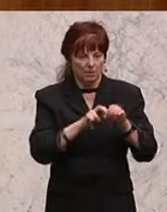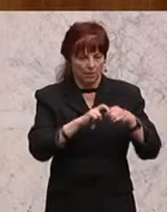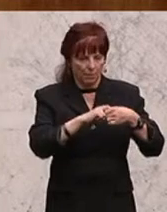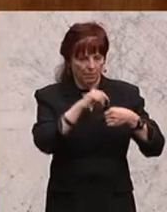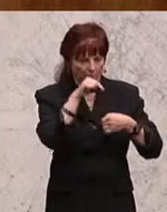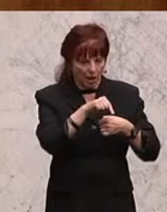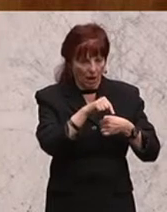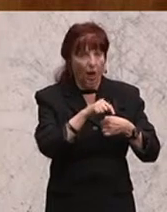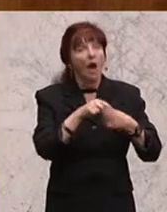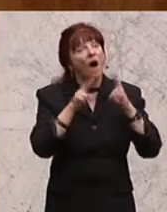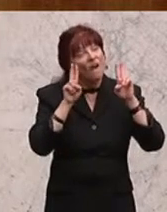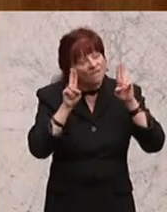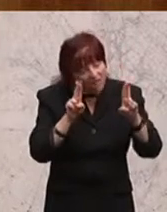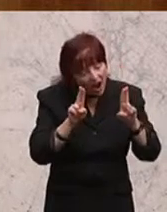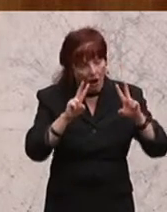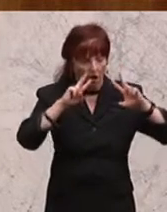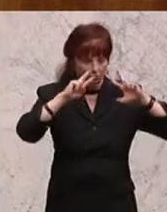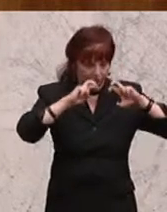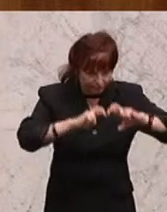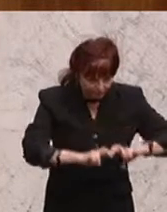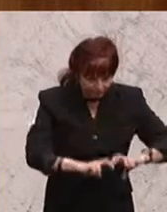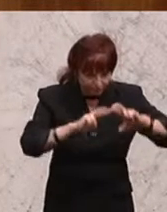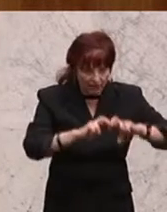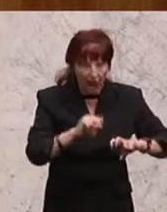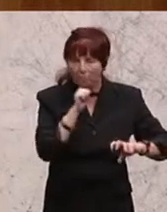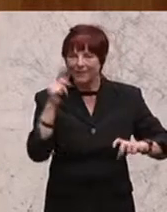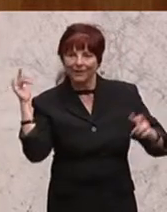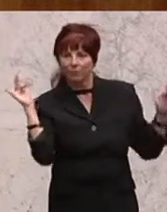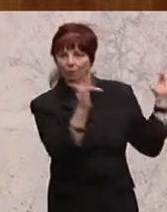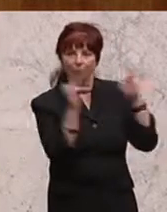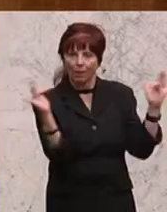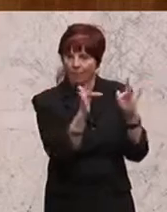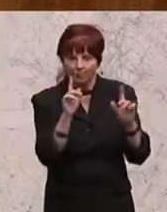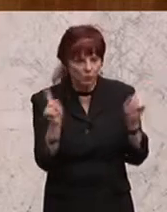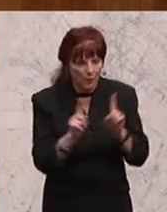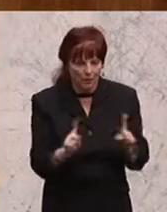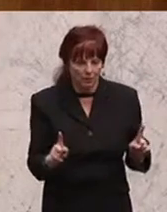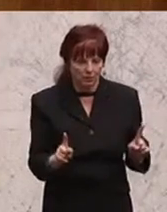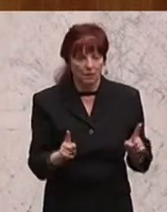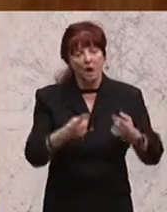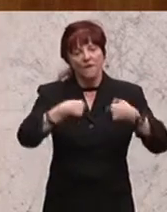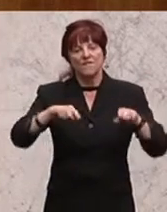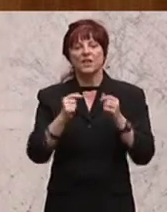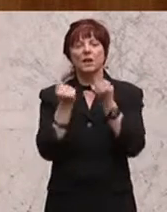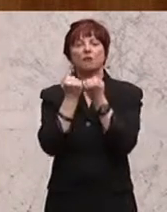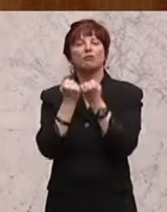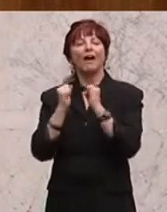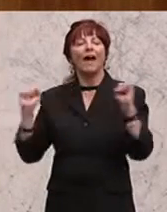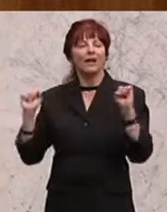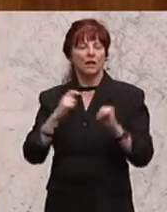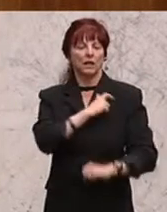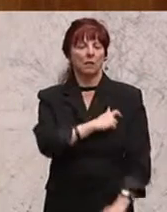wirklich aufklären und nicht uns gegenseitig mit Vorwürfen unterschützen. Jedenfalls wir Freiheitliche sind